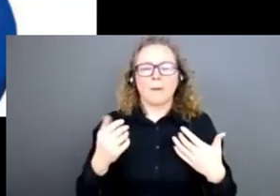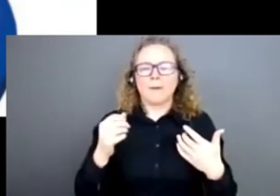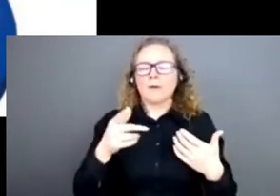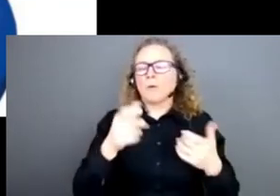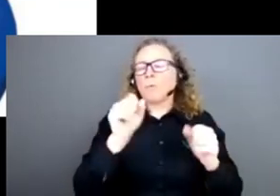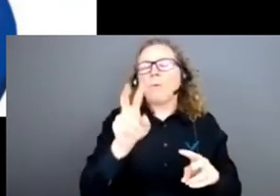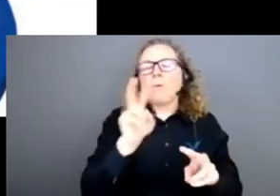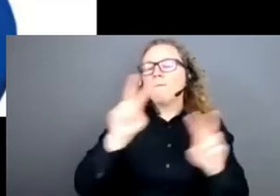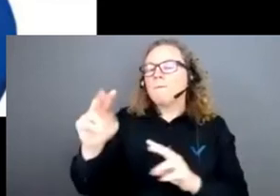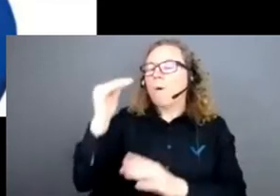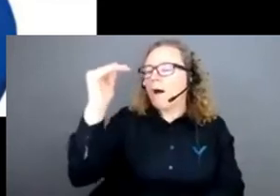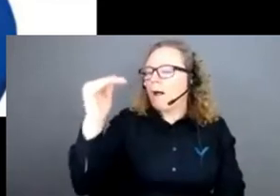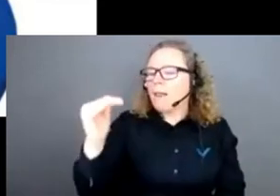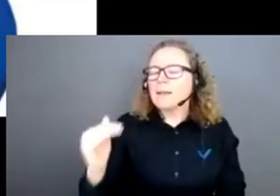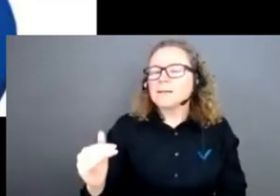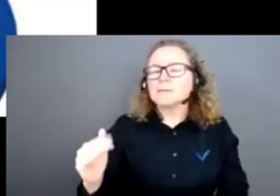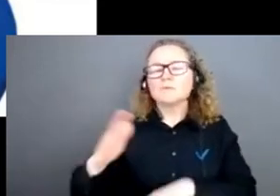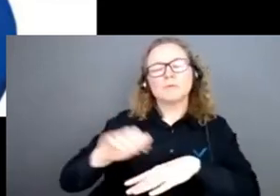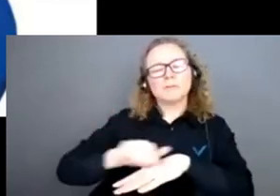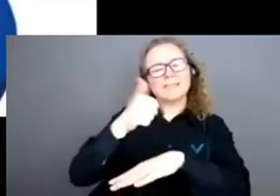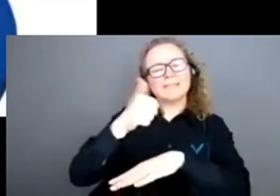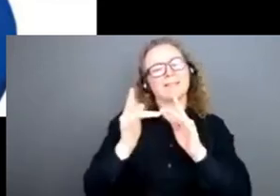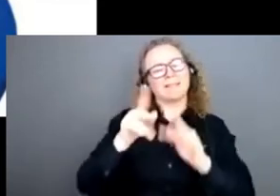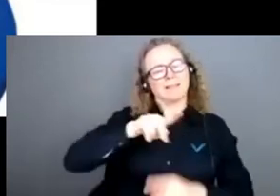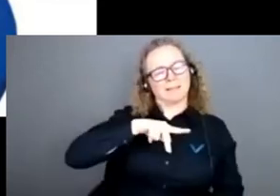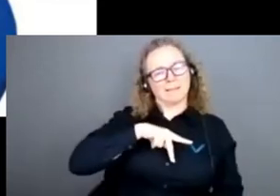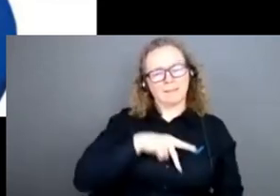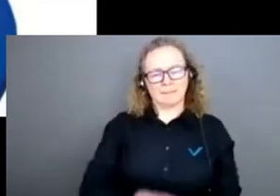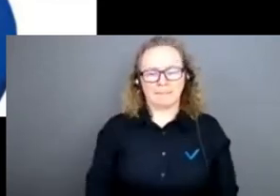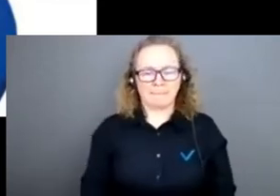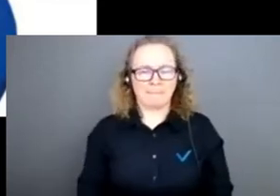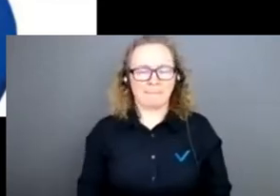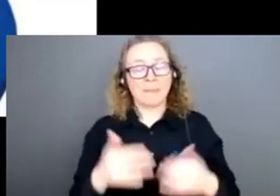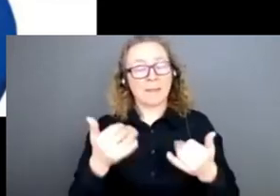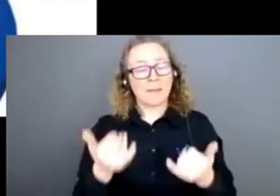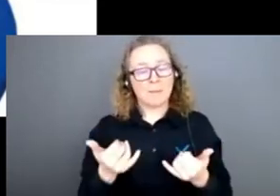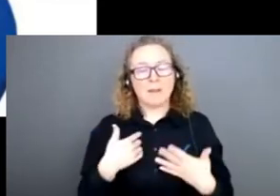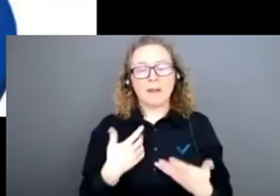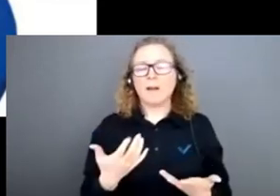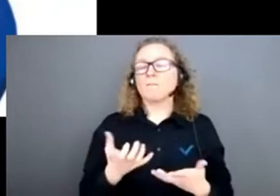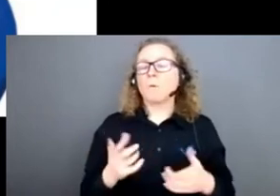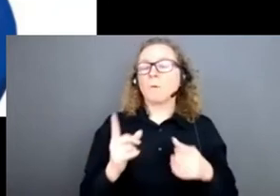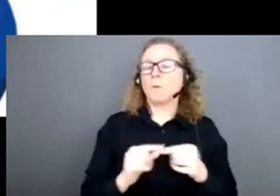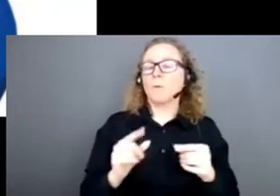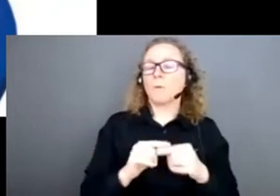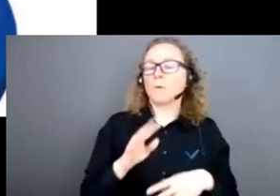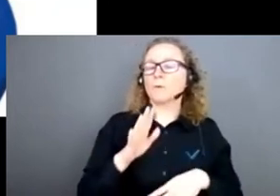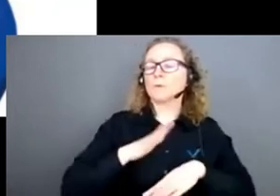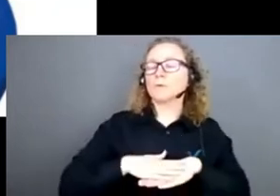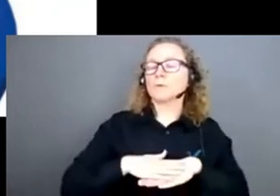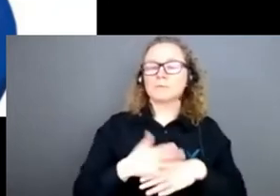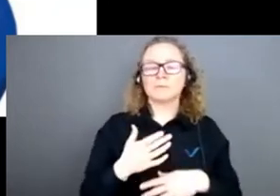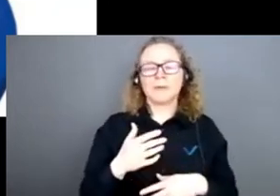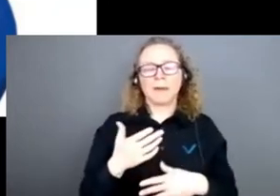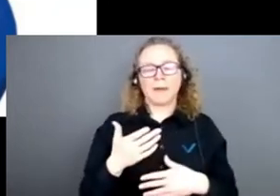allant se promener sur mon site personnel. Donc, maintenant, je vais vous parler un tout petit peu de l'entrée altruisme